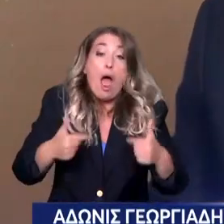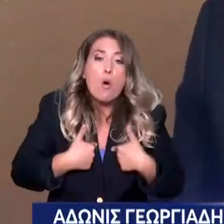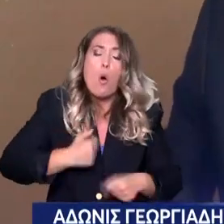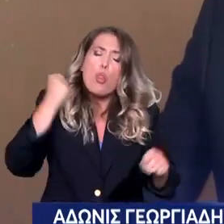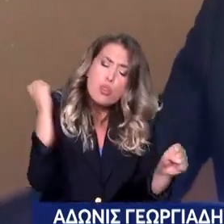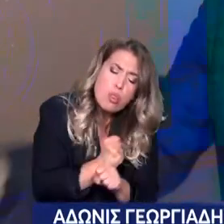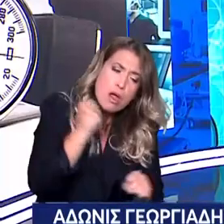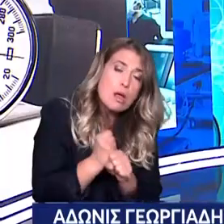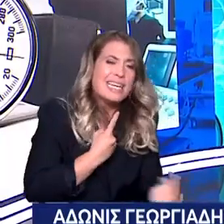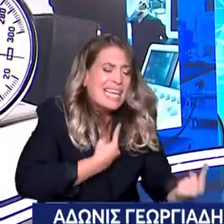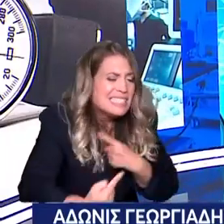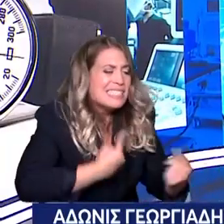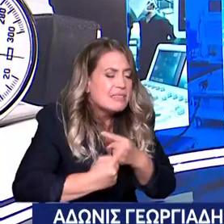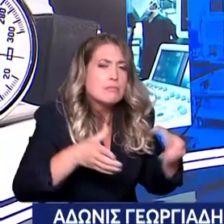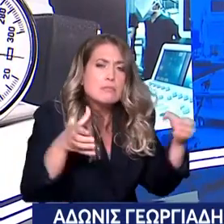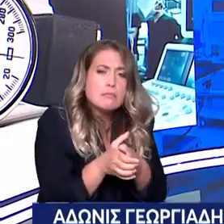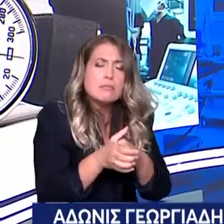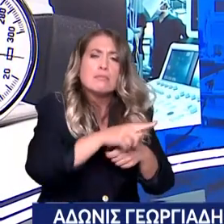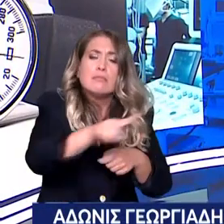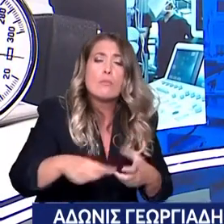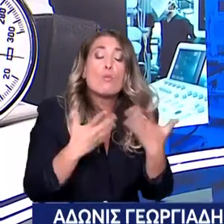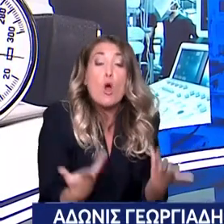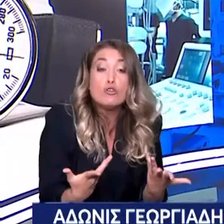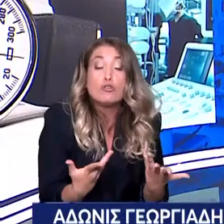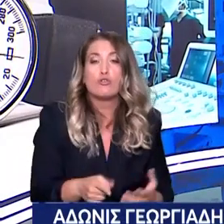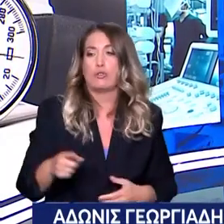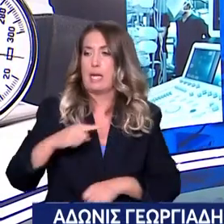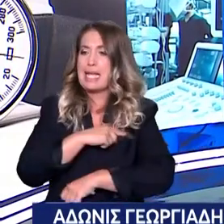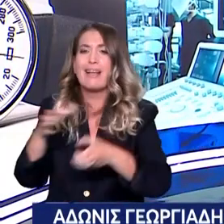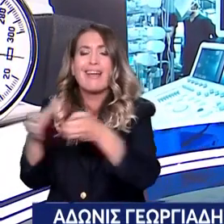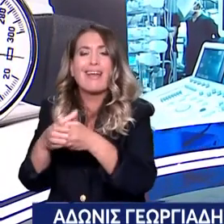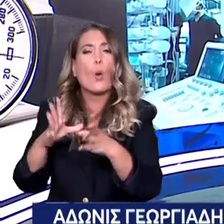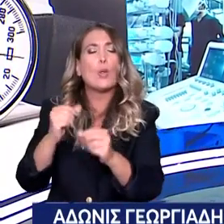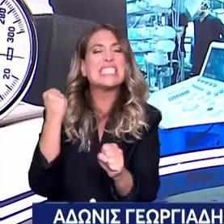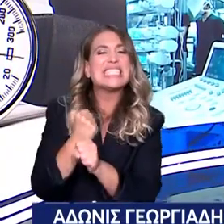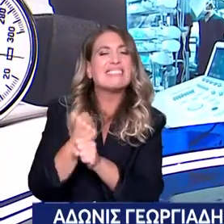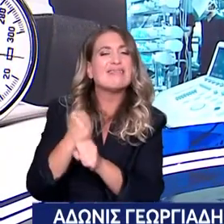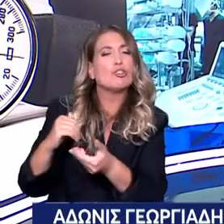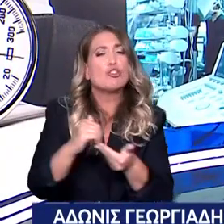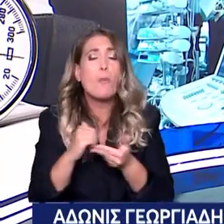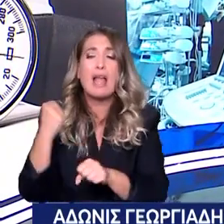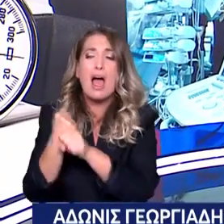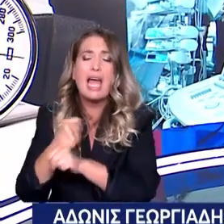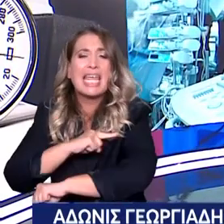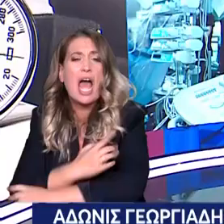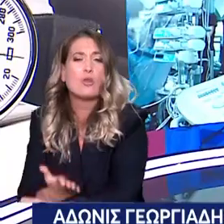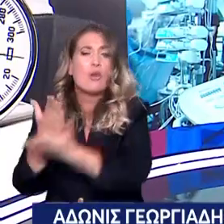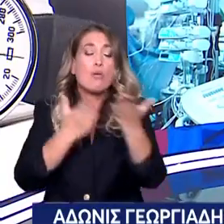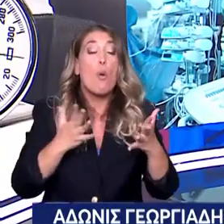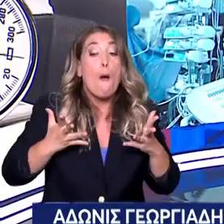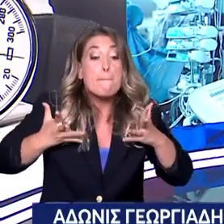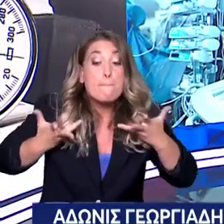συνάθει πρώτα Και με όλα τα συνδικαλιστικά όρων των ιατρών Του ΕΣΥ Για θέλω να τους έχω συνεργάτες μου σ' αυτό Για το πως θα βρούμε